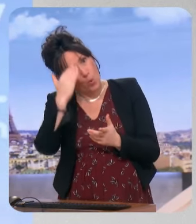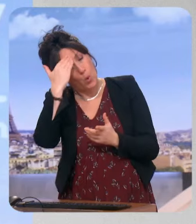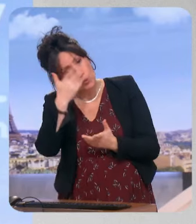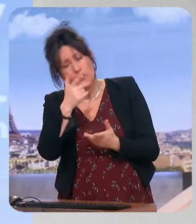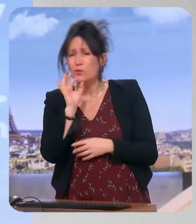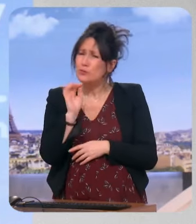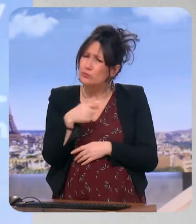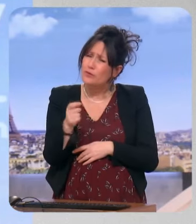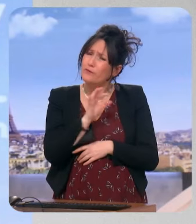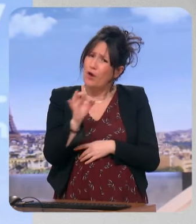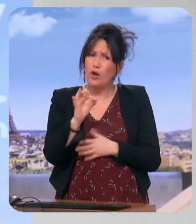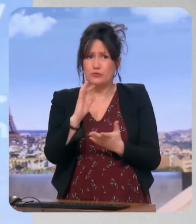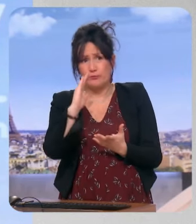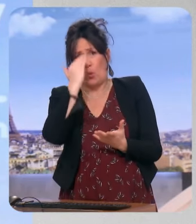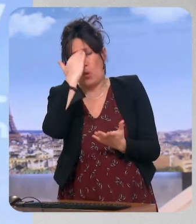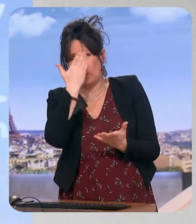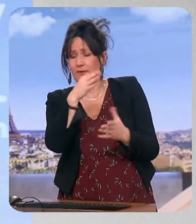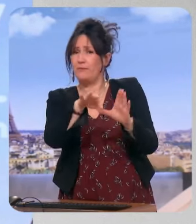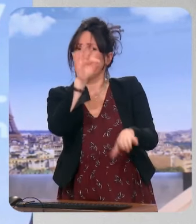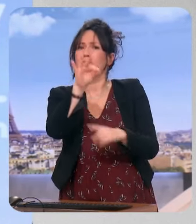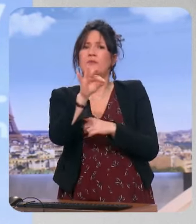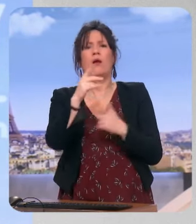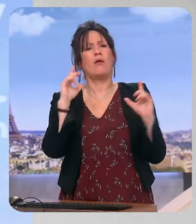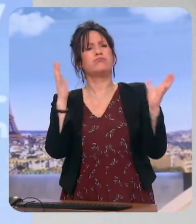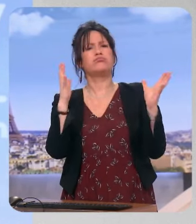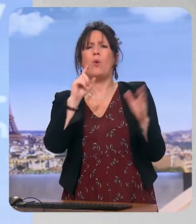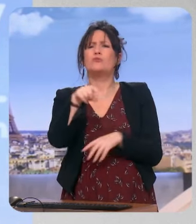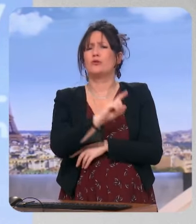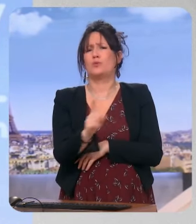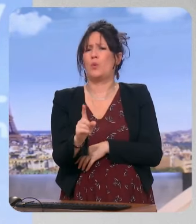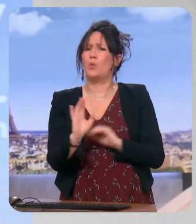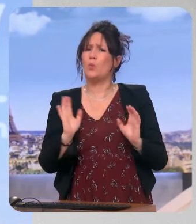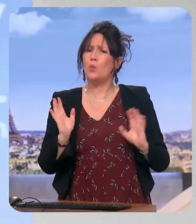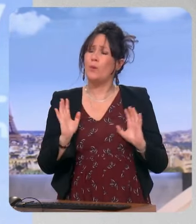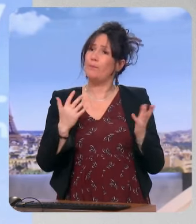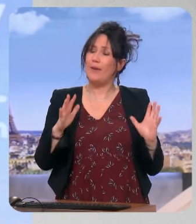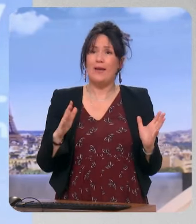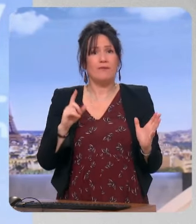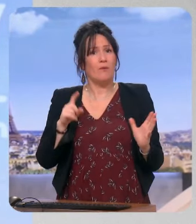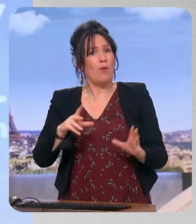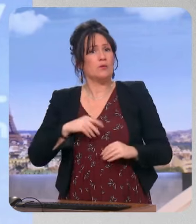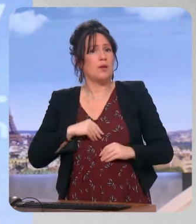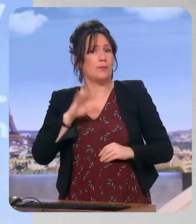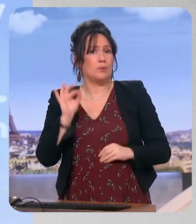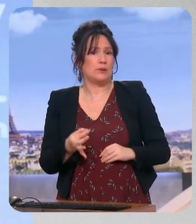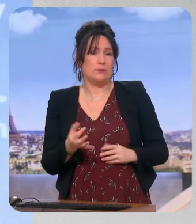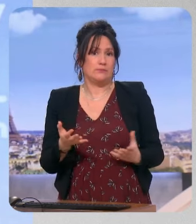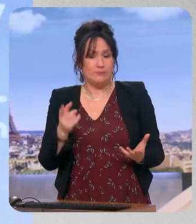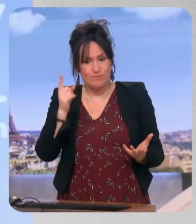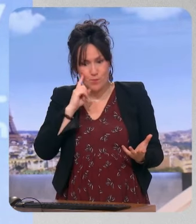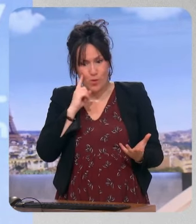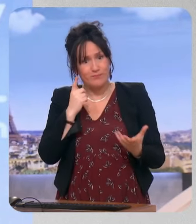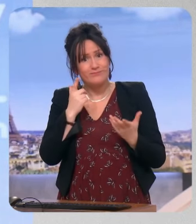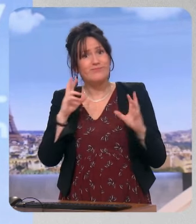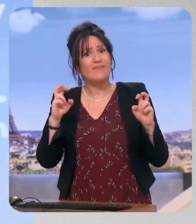Non, on'est pas obligé de féliciter celui qui sort vainqueur de ce scrutin, mais la France reconnaîtra ce scrutin parce que nous avons des